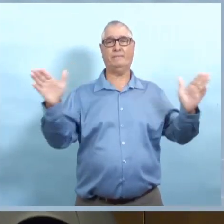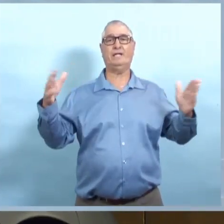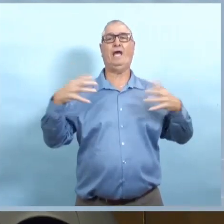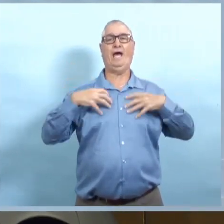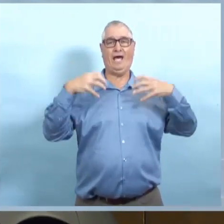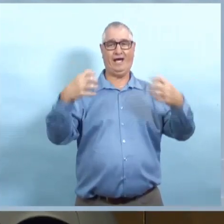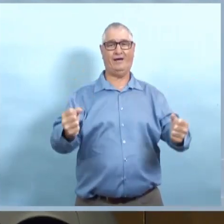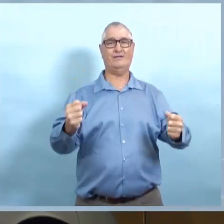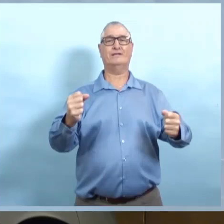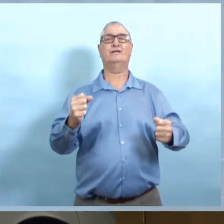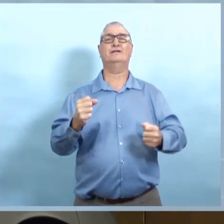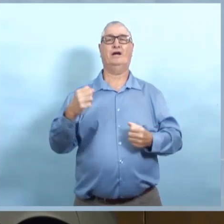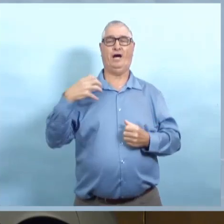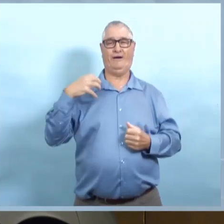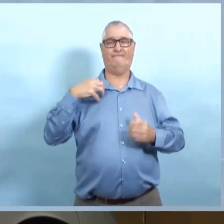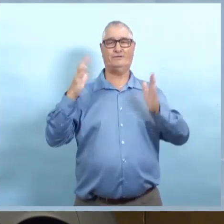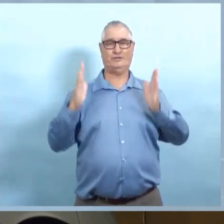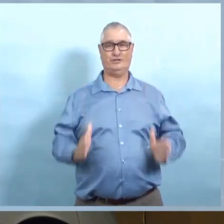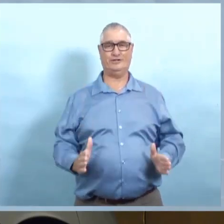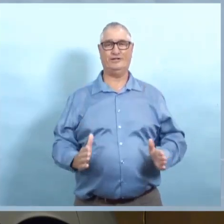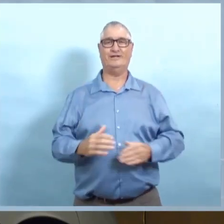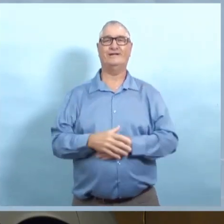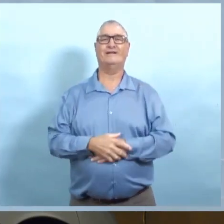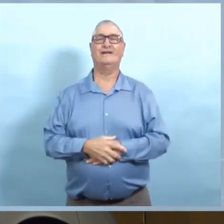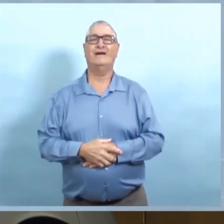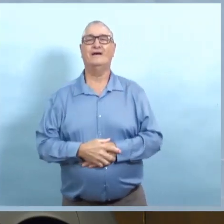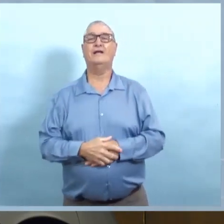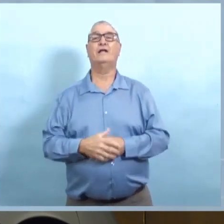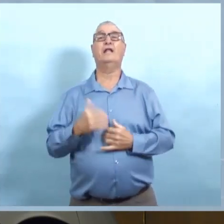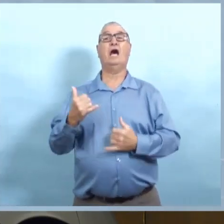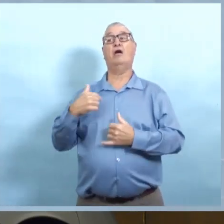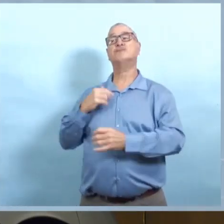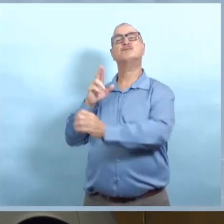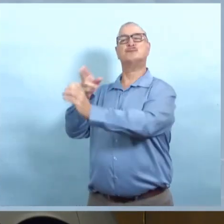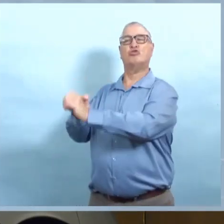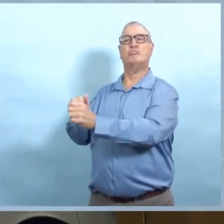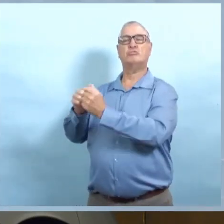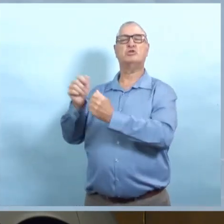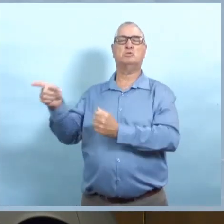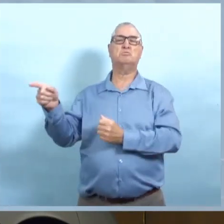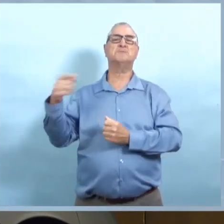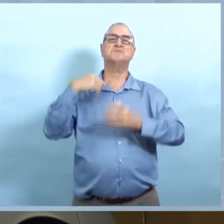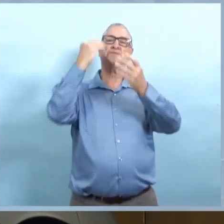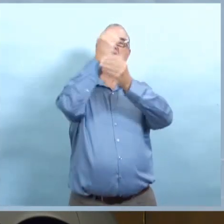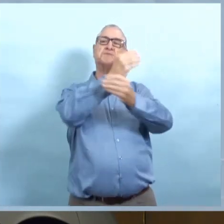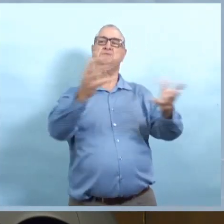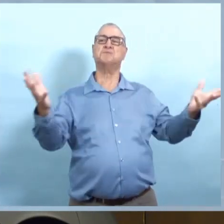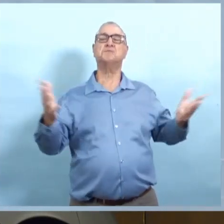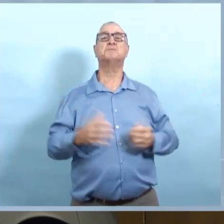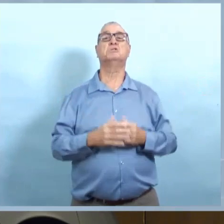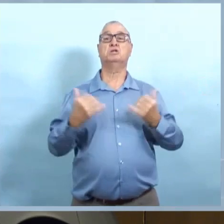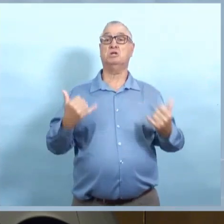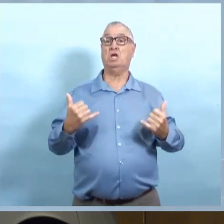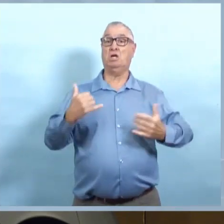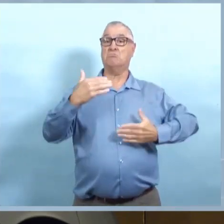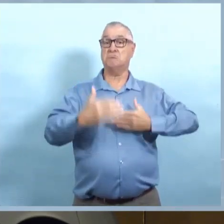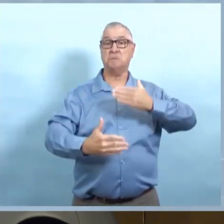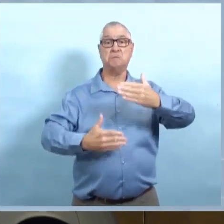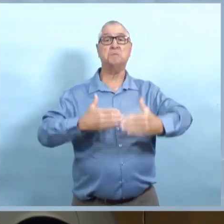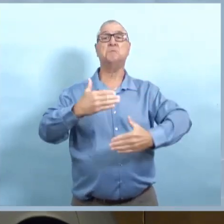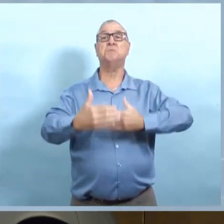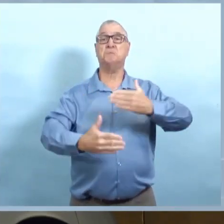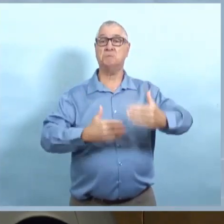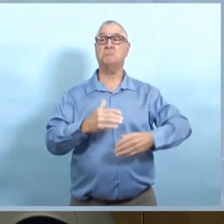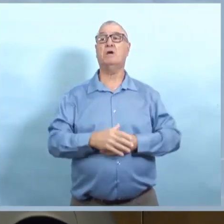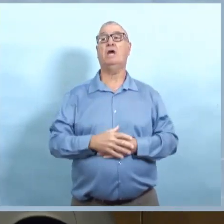Dr. Brent Roussin, médecin hygiéniste en chef du Manitoba pour présenter notre point de presse habituel du